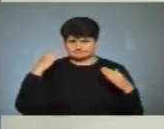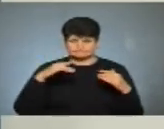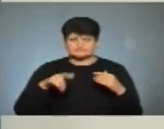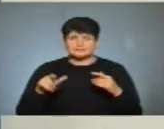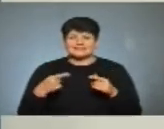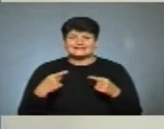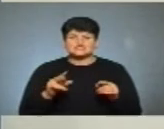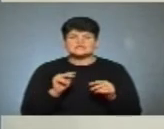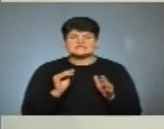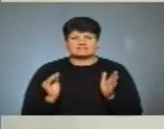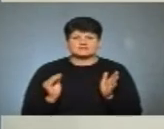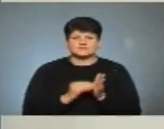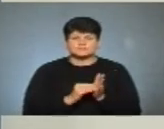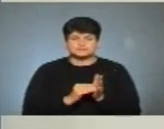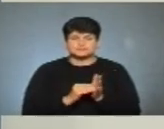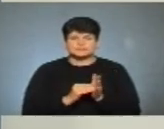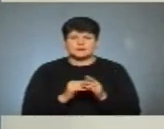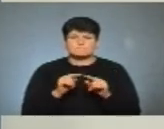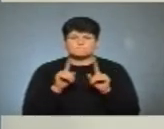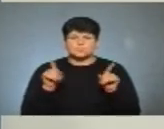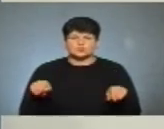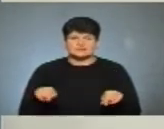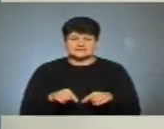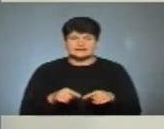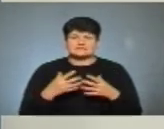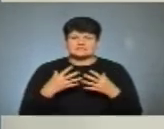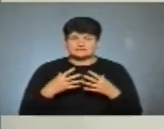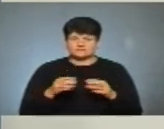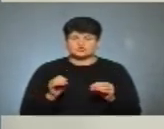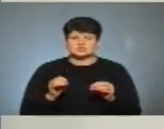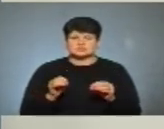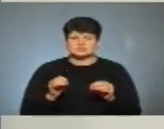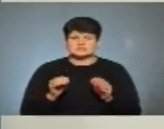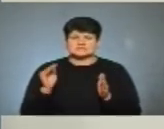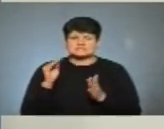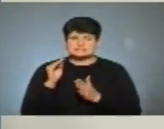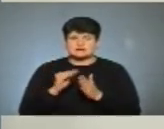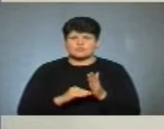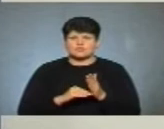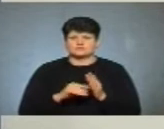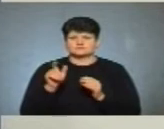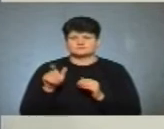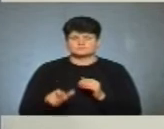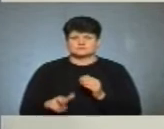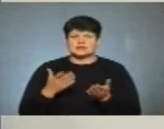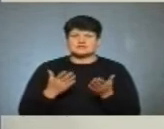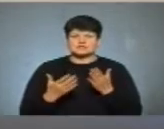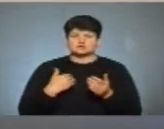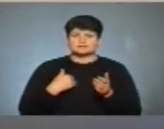інших цифр до бюлетень, який вже, відповідно, заповнений в той чи інший виборець. А якщо